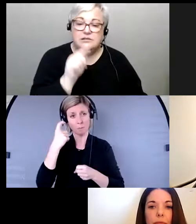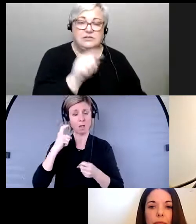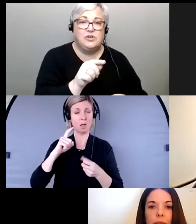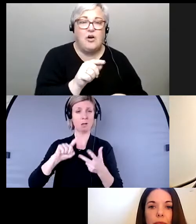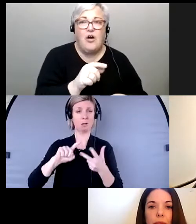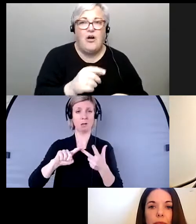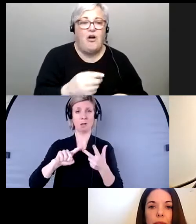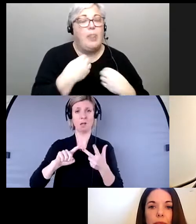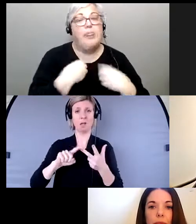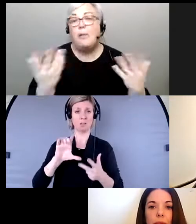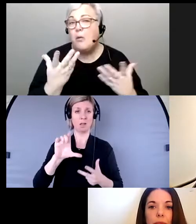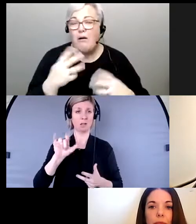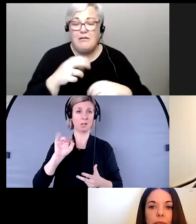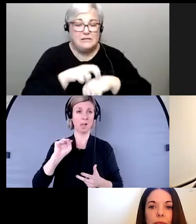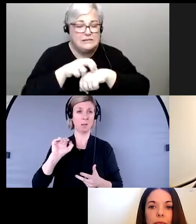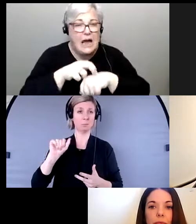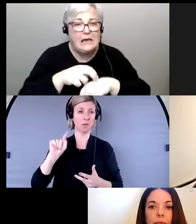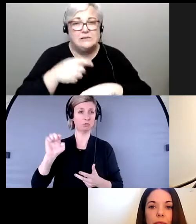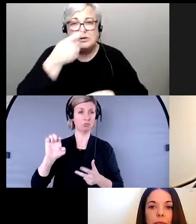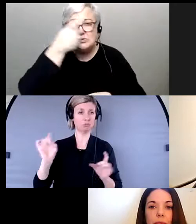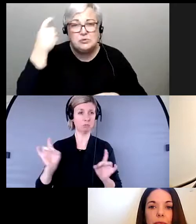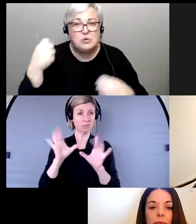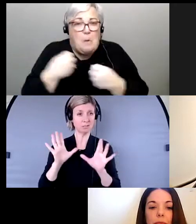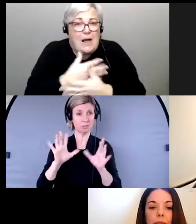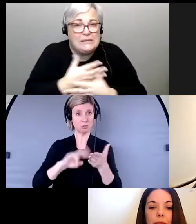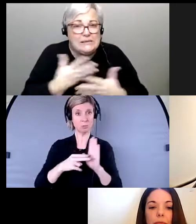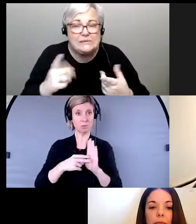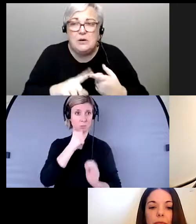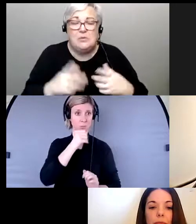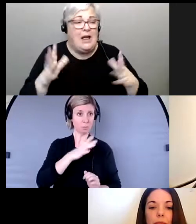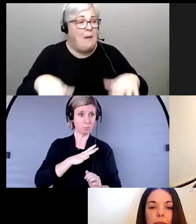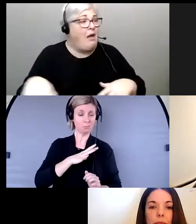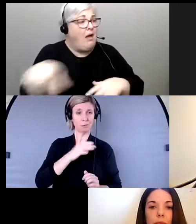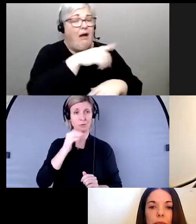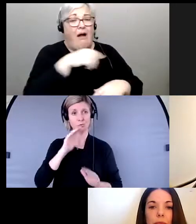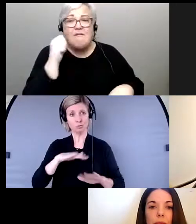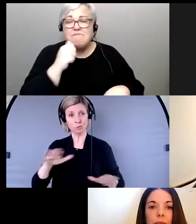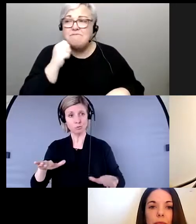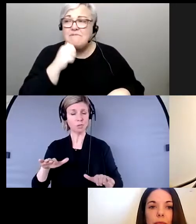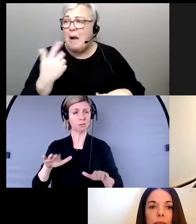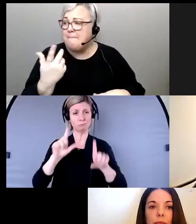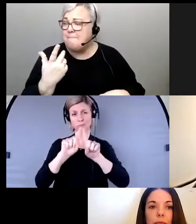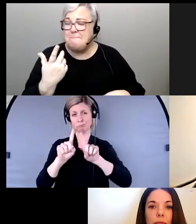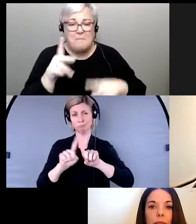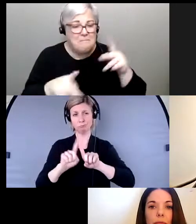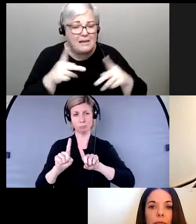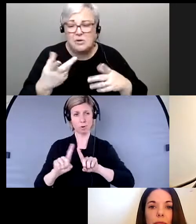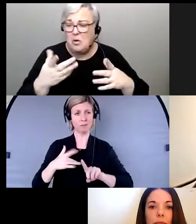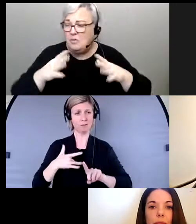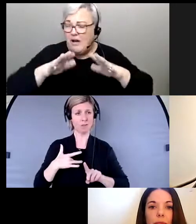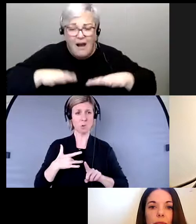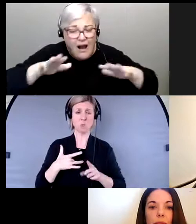le stress, le traumatisme et qui rend les femmes et les individus et les enfants